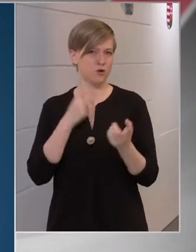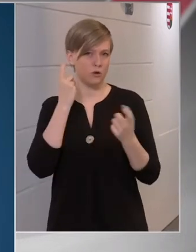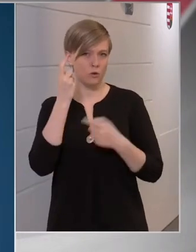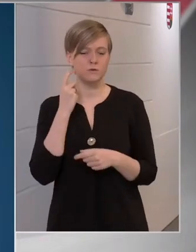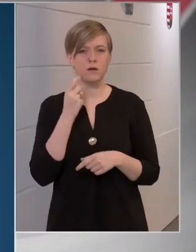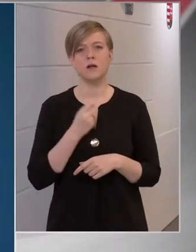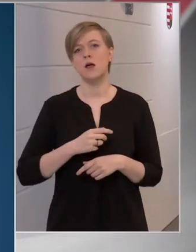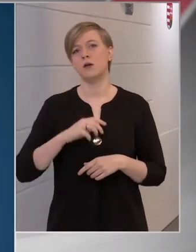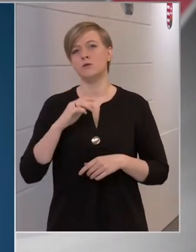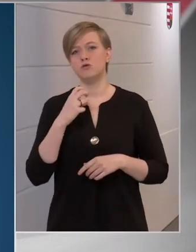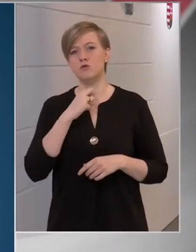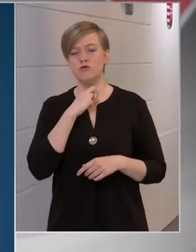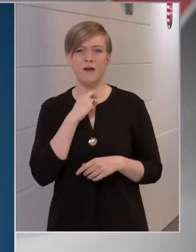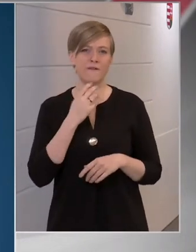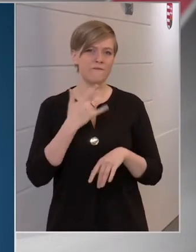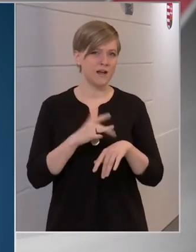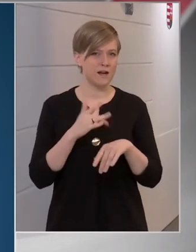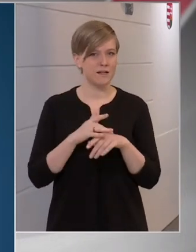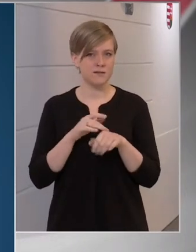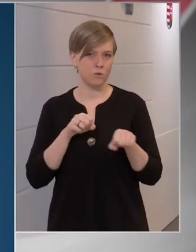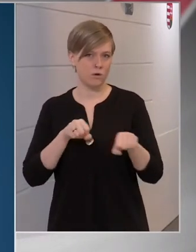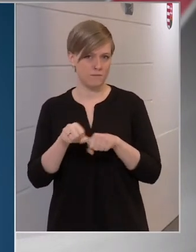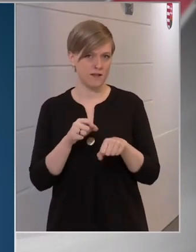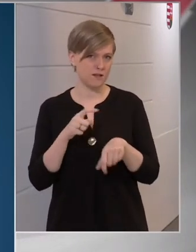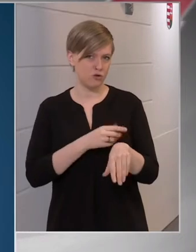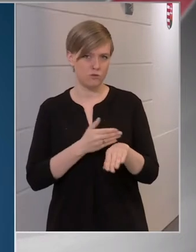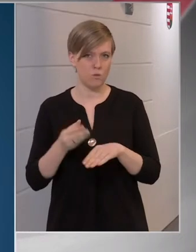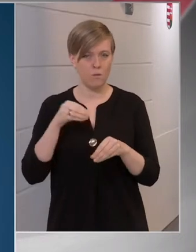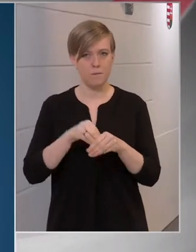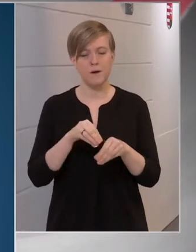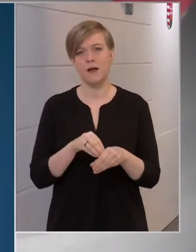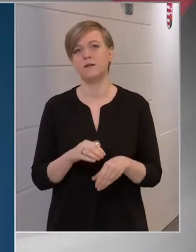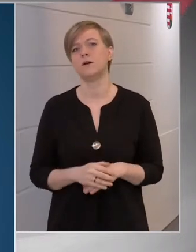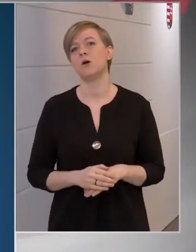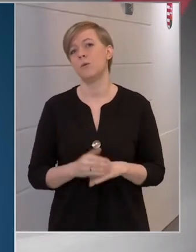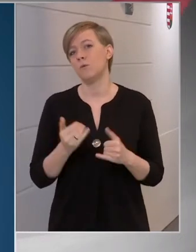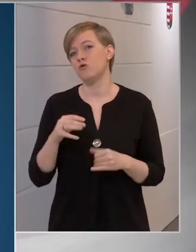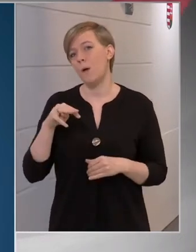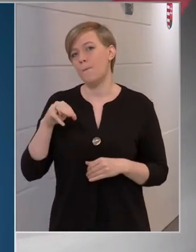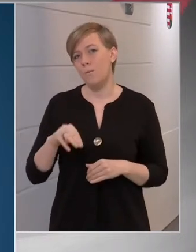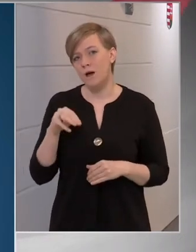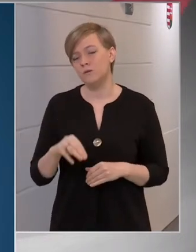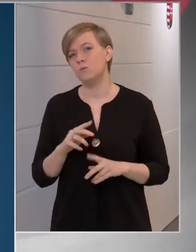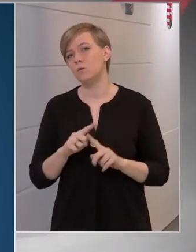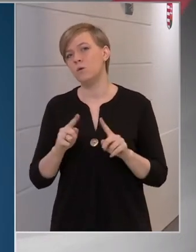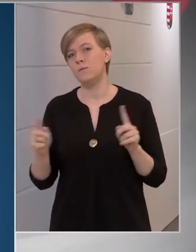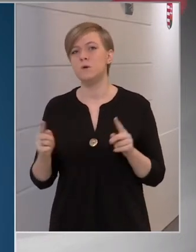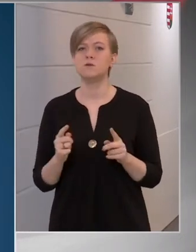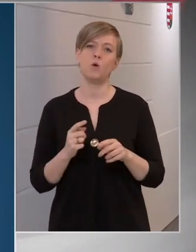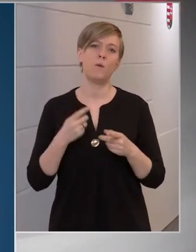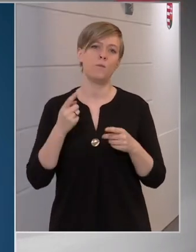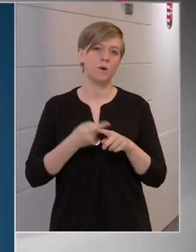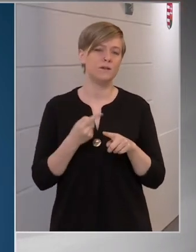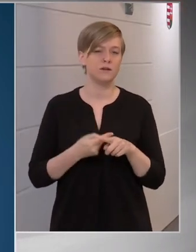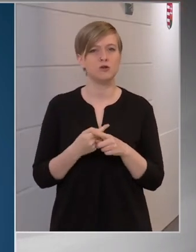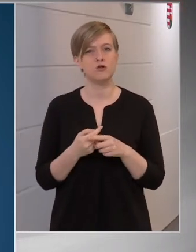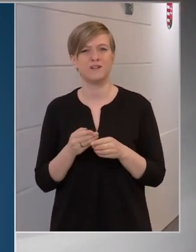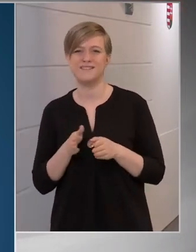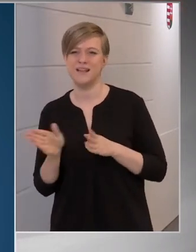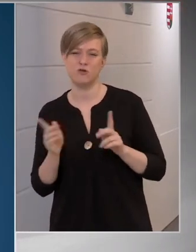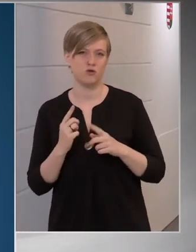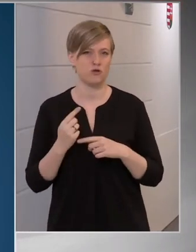Ferenc kormányzásának időszakában, vagy elég éppen a Momentum különböző politikusainak a szélsőséges